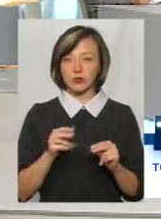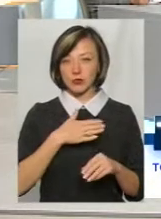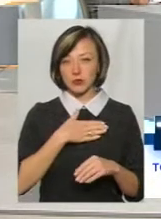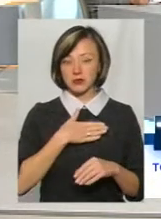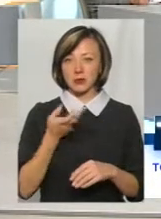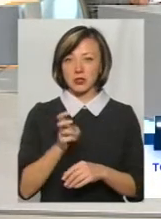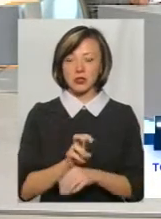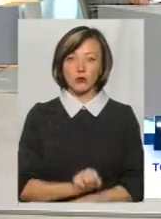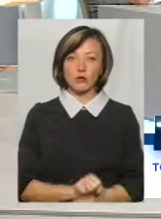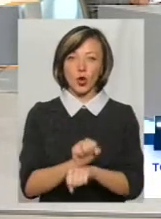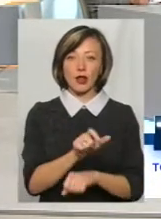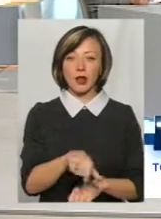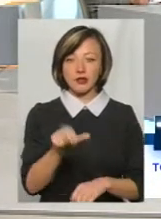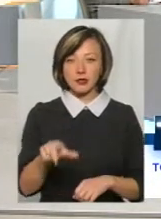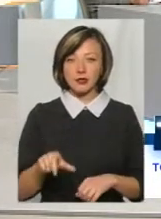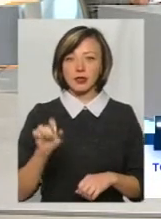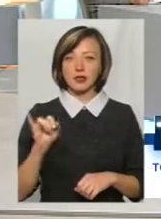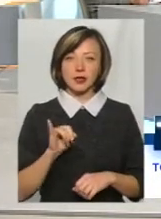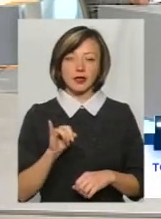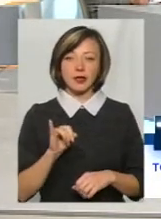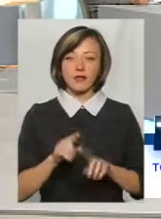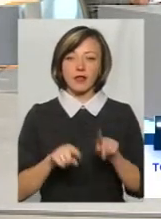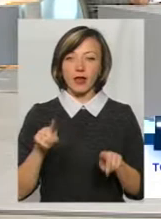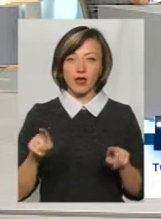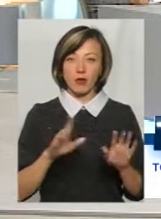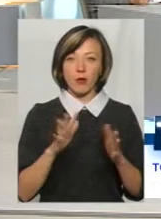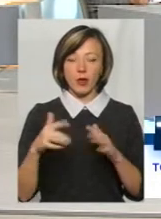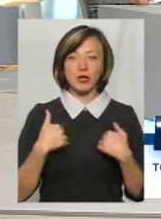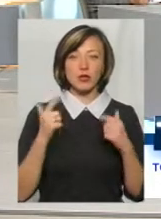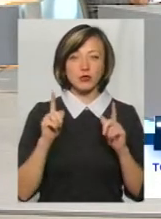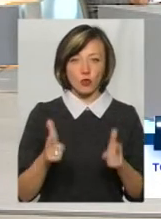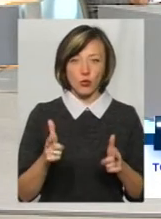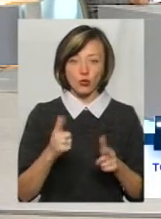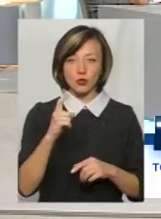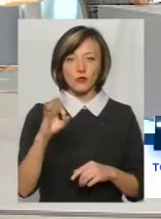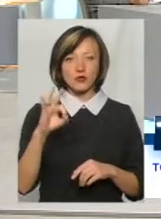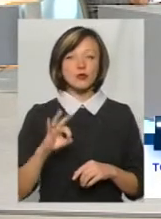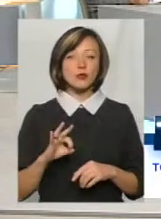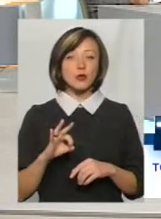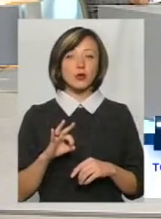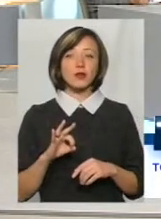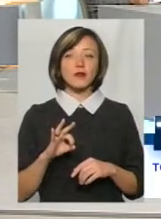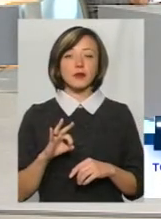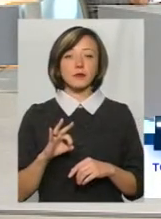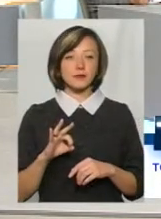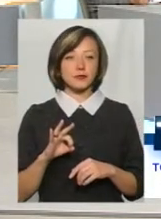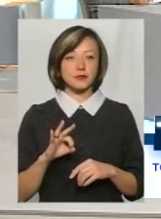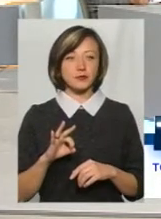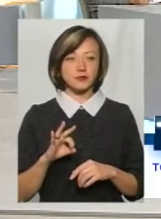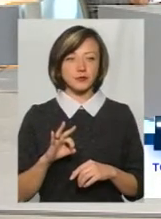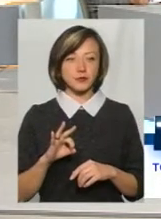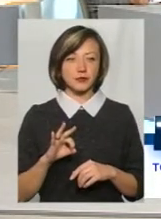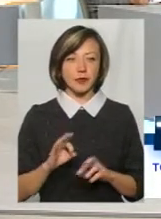протести. І в деяких моментах я згоден, безумовно, як представник